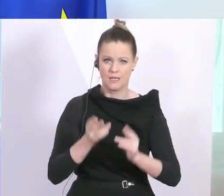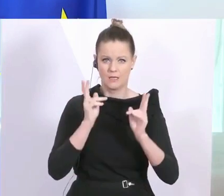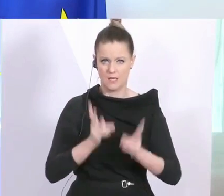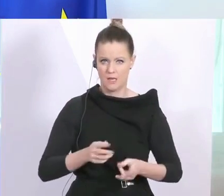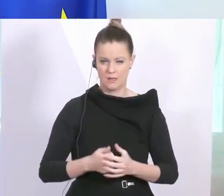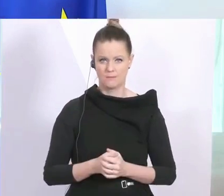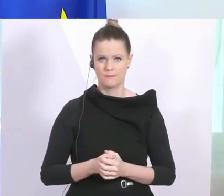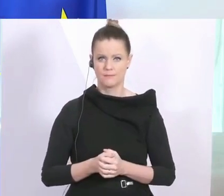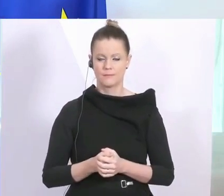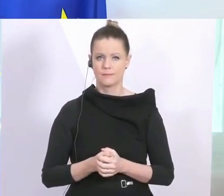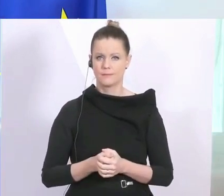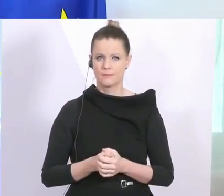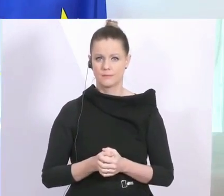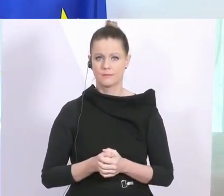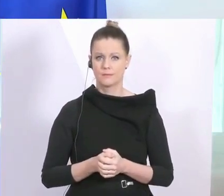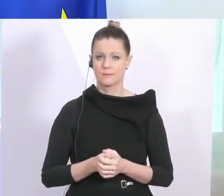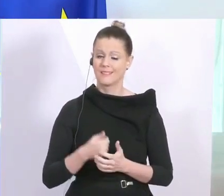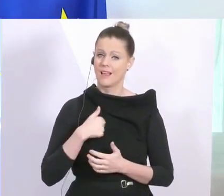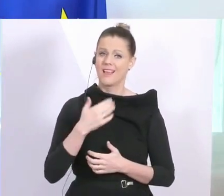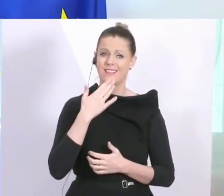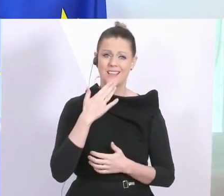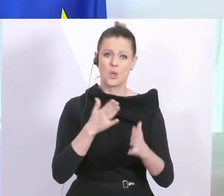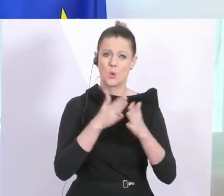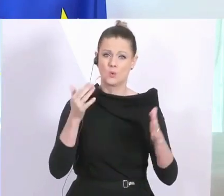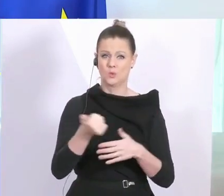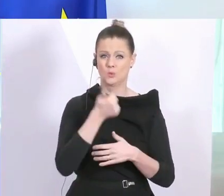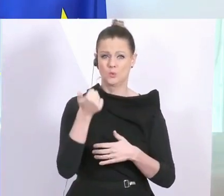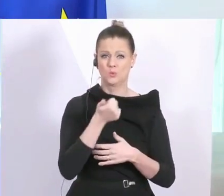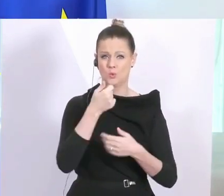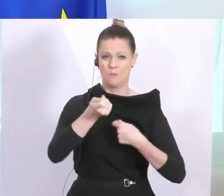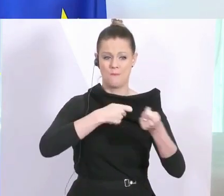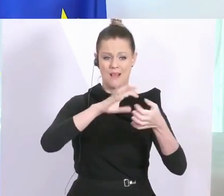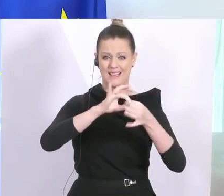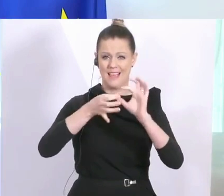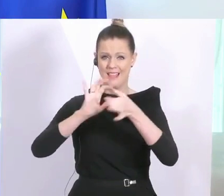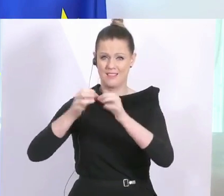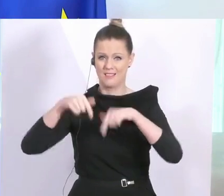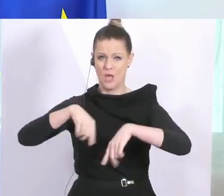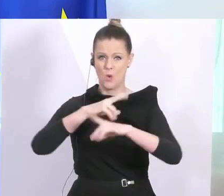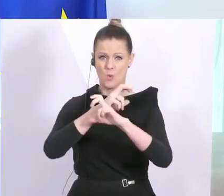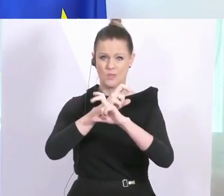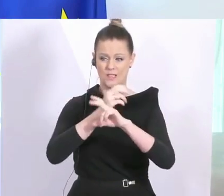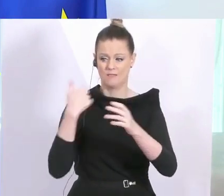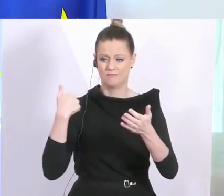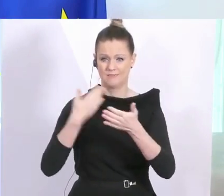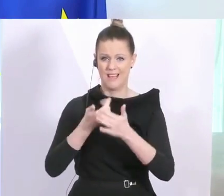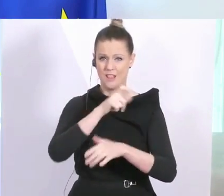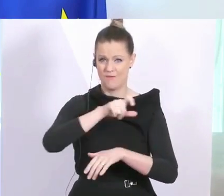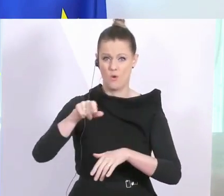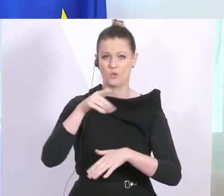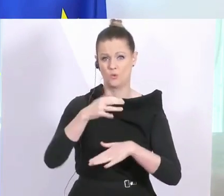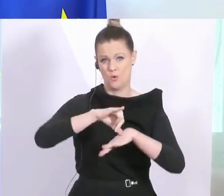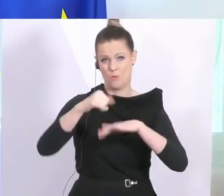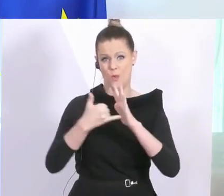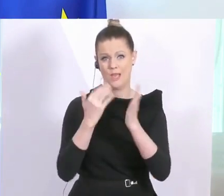Ich bedanke mich bei den großen Supermarktketten in Österreich, mit denen wir seit einer Woche an diesem